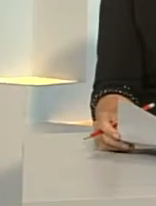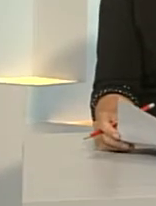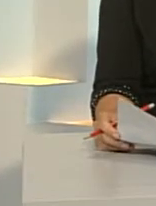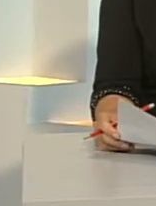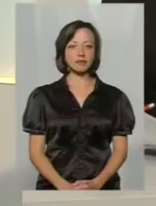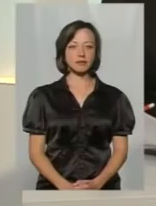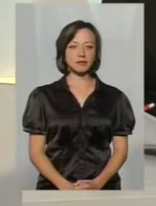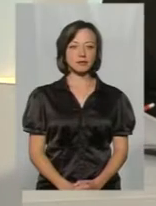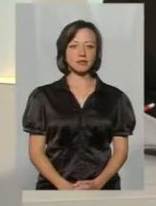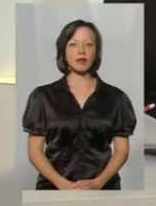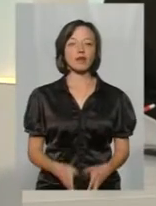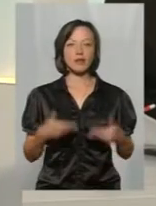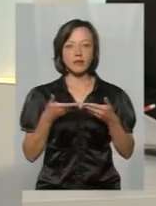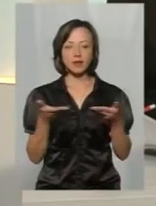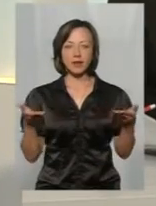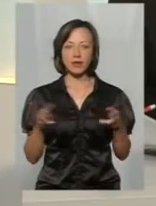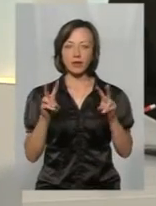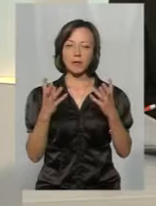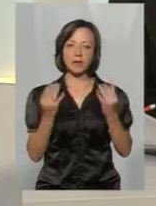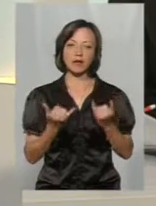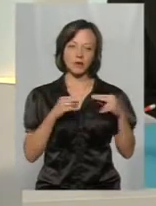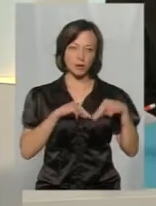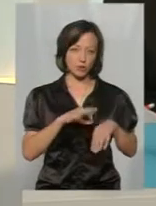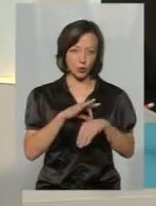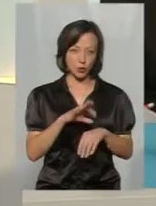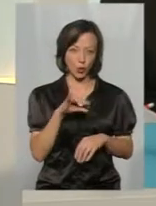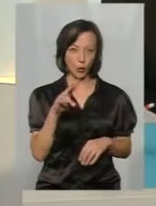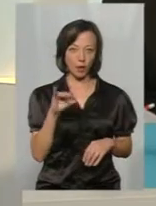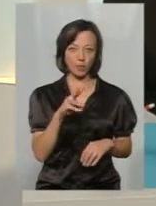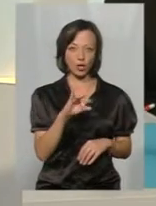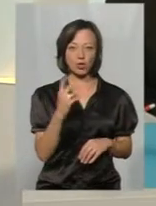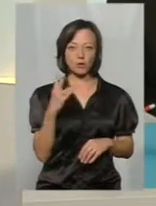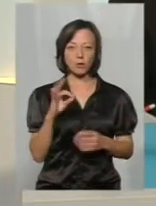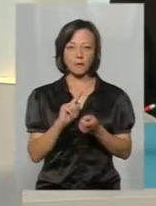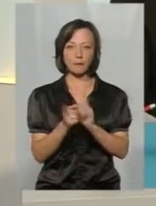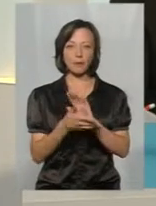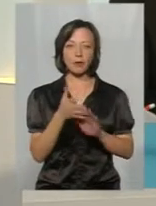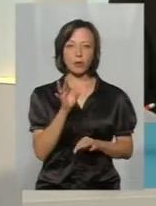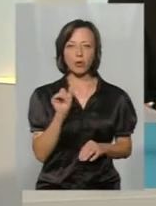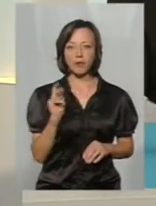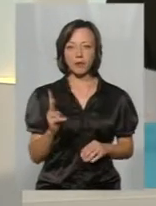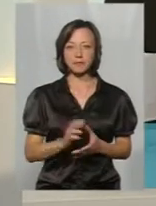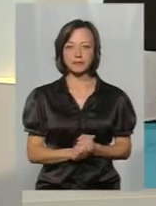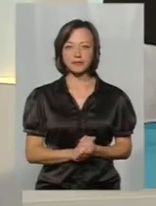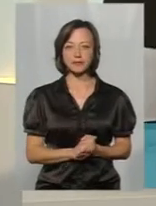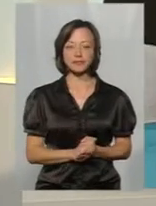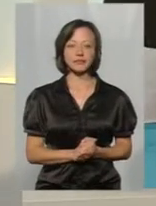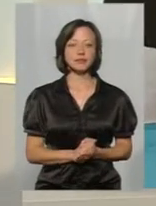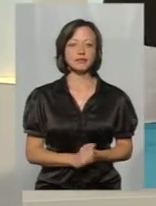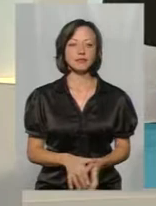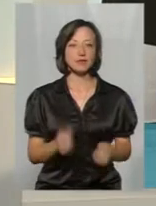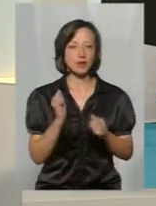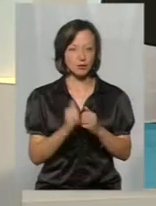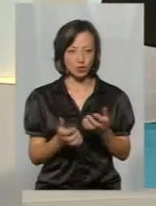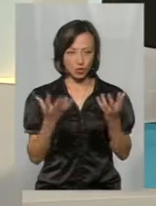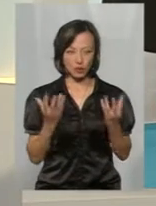Доброго дня на Суспільному, ТВ-дня. Сьогодні для вас у студії працює ведуча Юна Мітрашко, перекладна мову жестів Ольга Рибак. Щодня